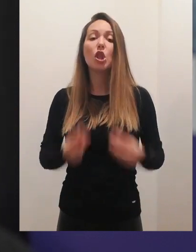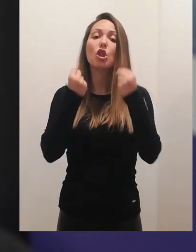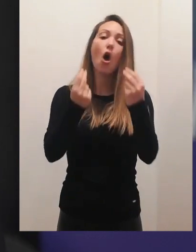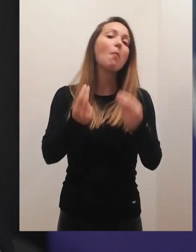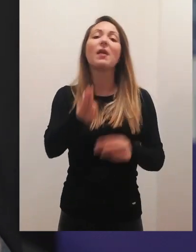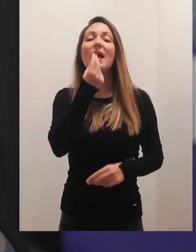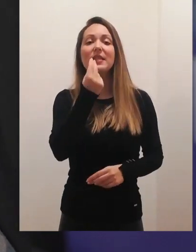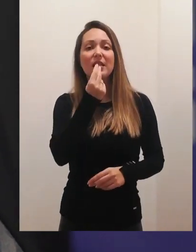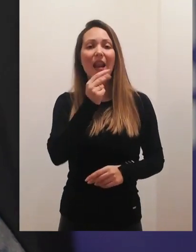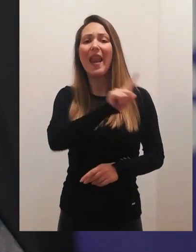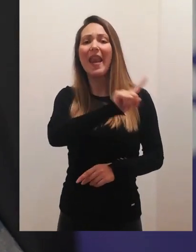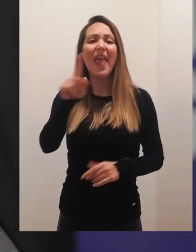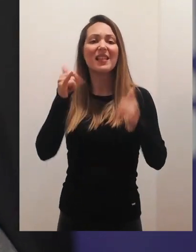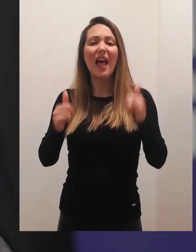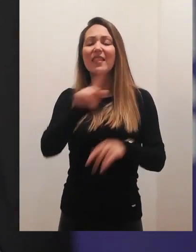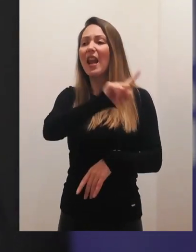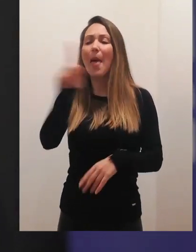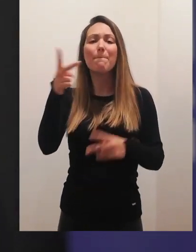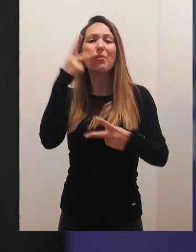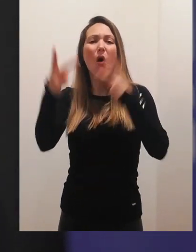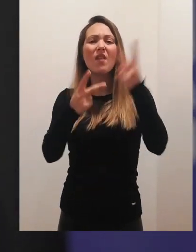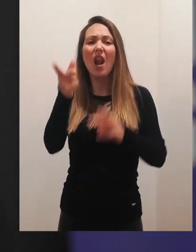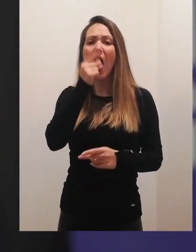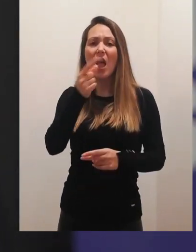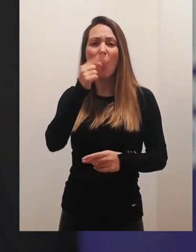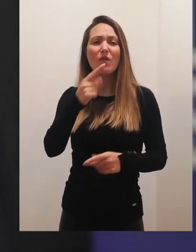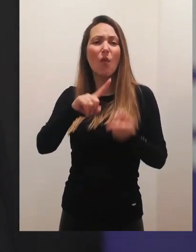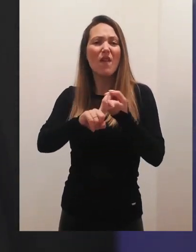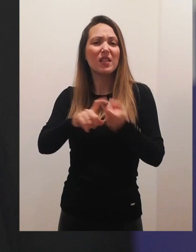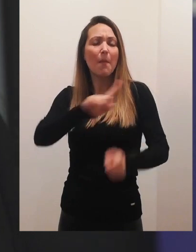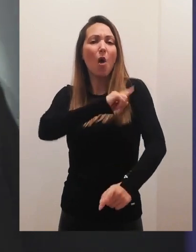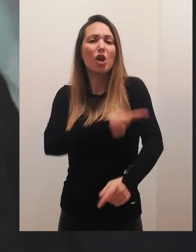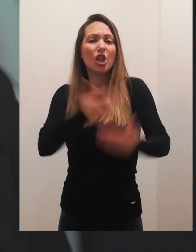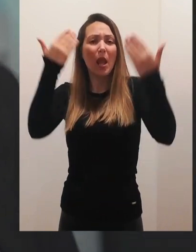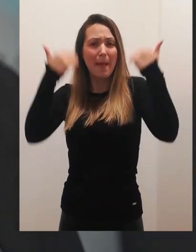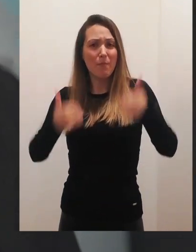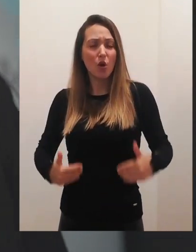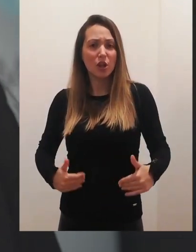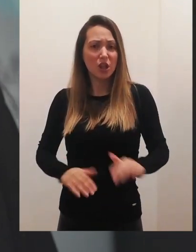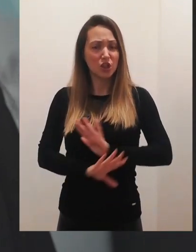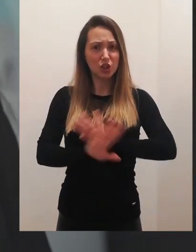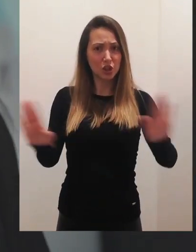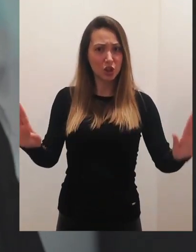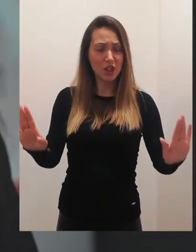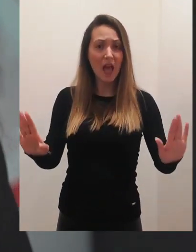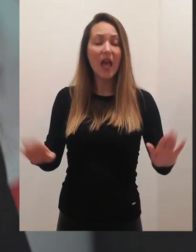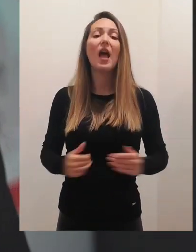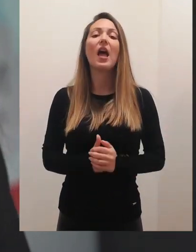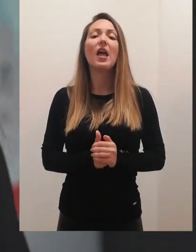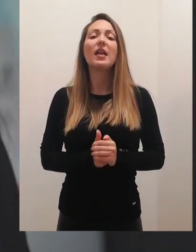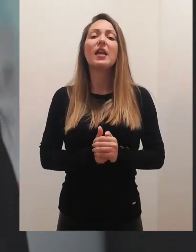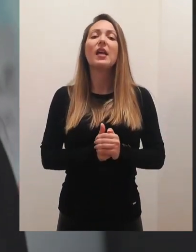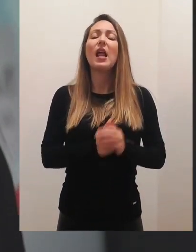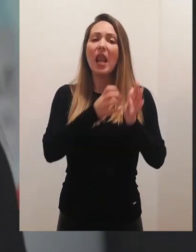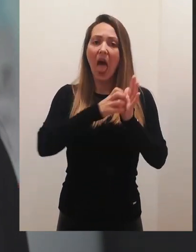inače savjetujemo, nikakvi sad eksperimentalni lekovi za jačanje imuniteta, nikakvi nagli zaokreti, sve